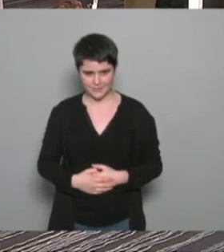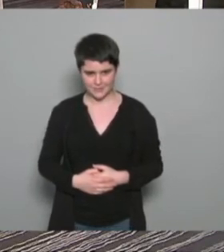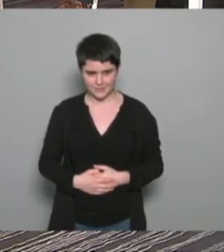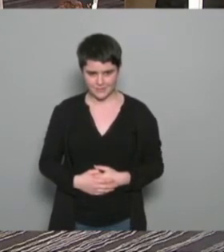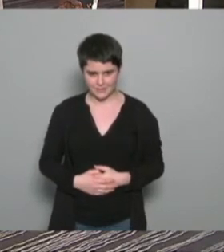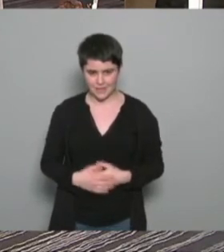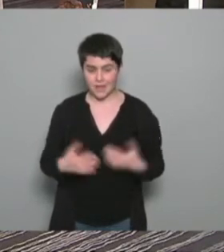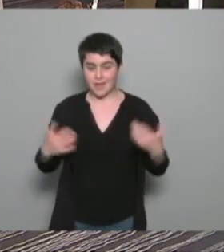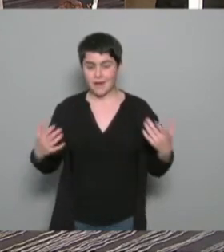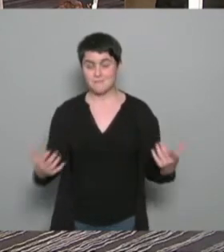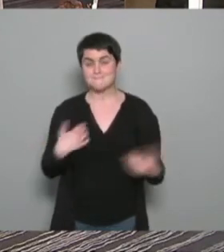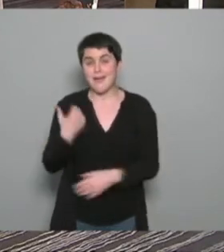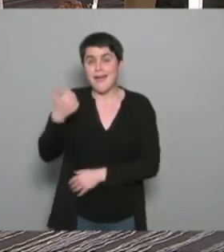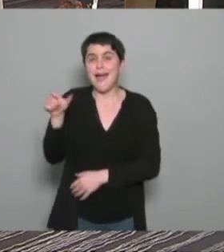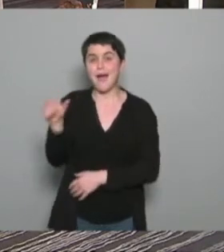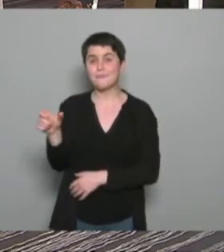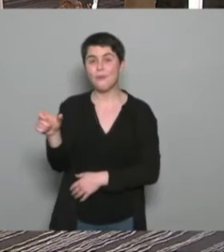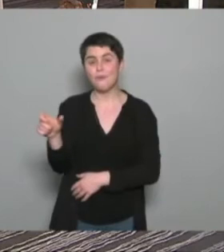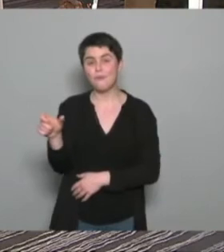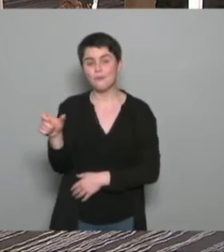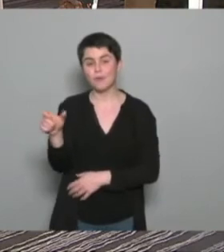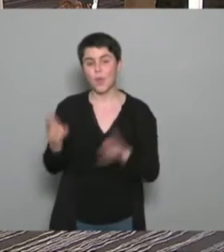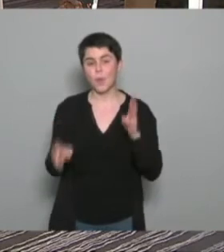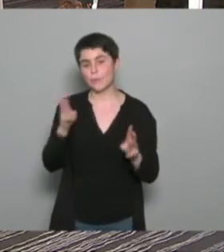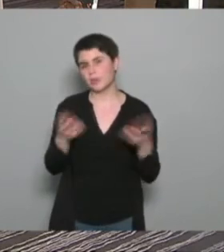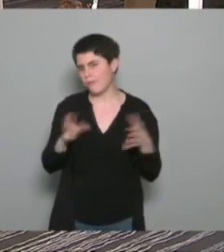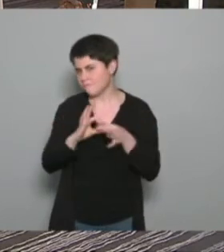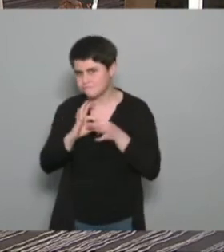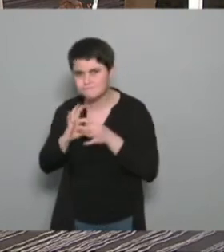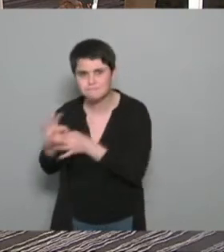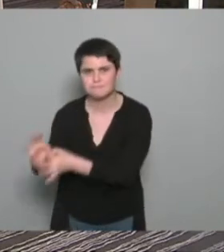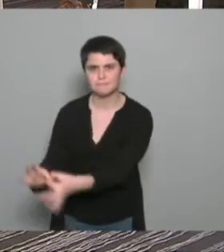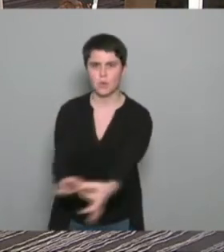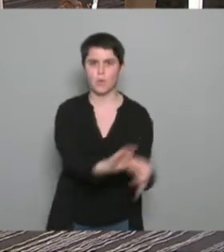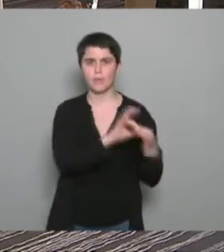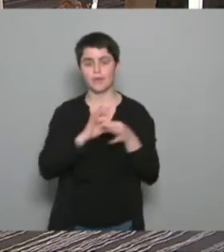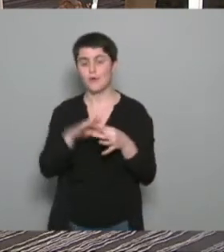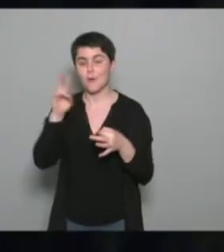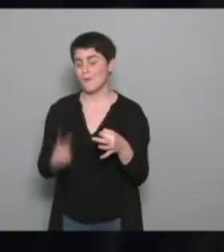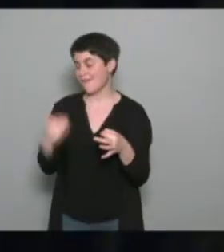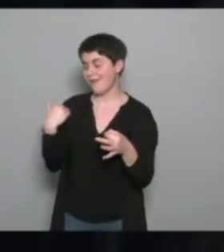alors si j'avais un mot à citer moi ce serait peut-être la coopération ça revient un petit peu au décloisonnement